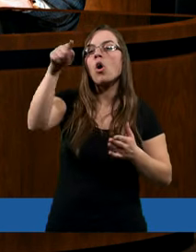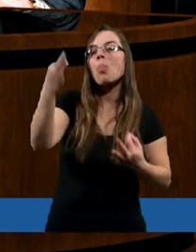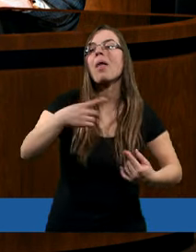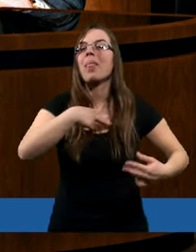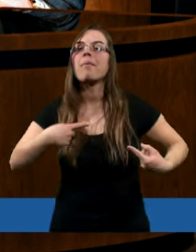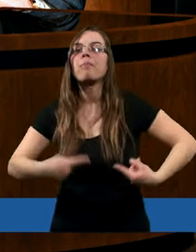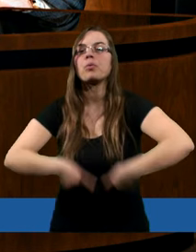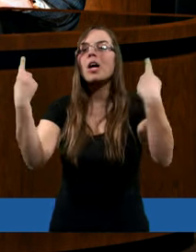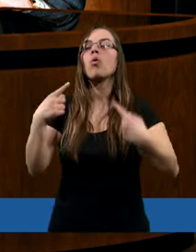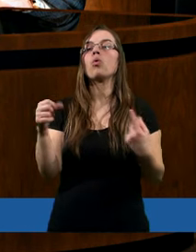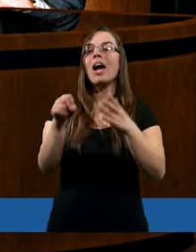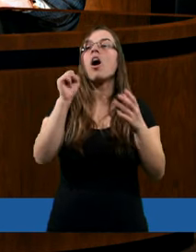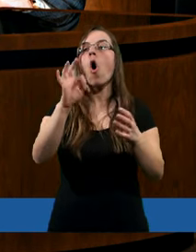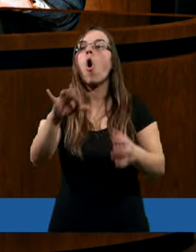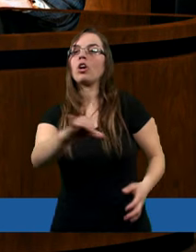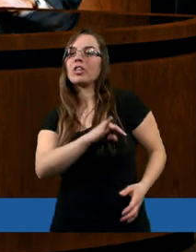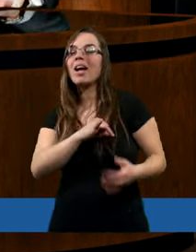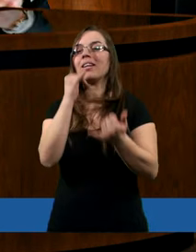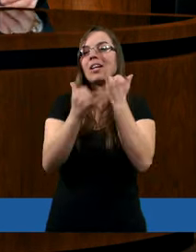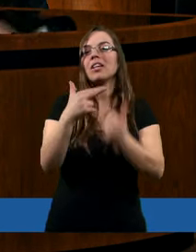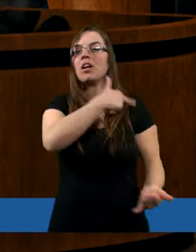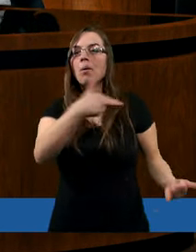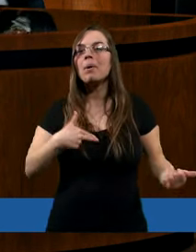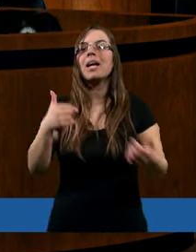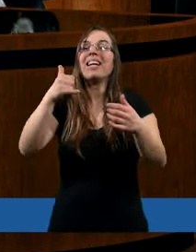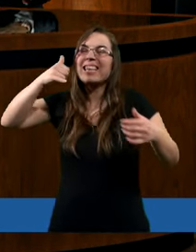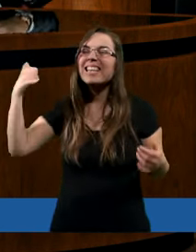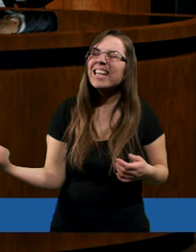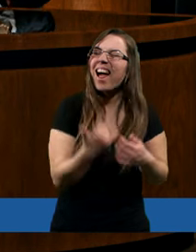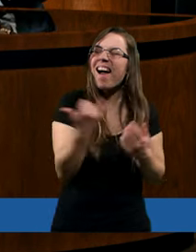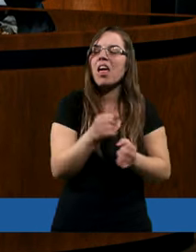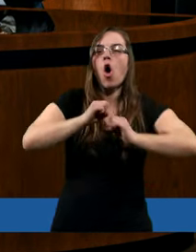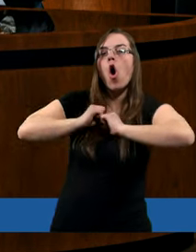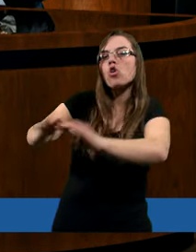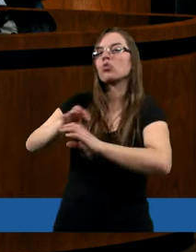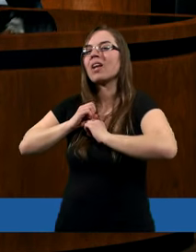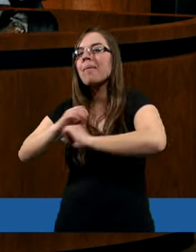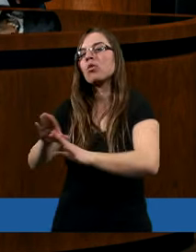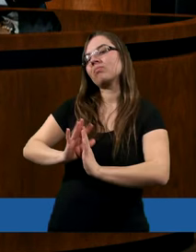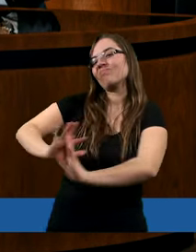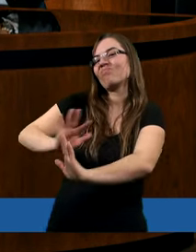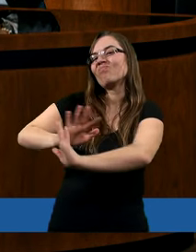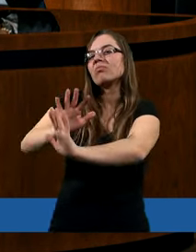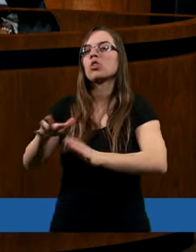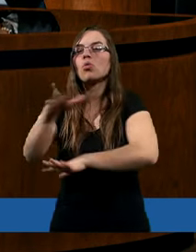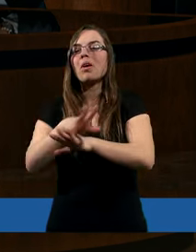teraz przekonuje nas o grzechu. A jeżeli my stale Go odrzucamy, tak jak mówiliśmy wcześniej, to gasimy cały czas Jego działanie na swoje życie,